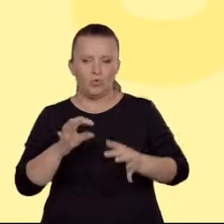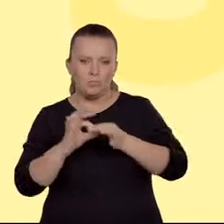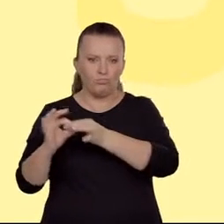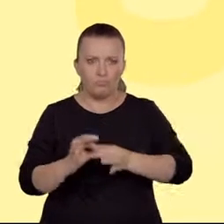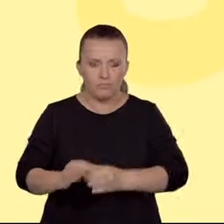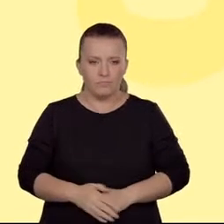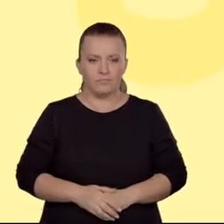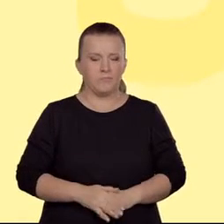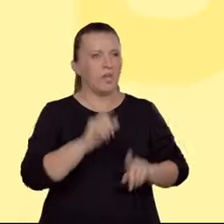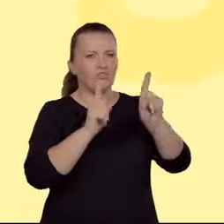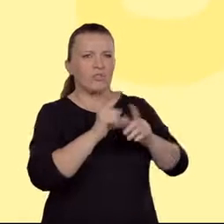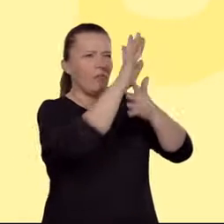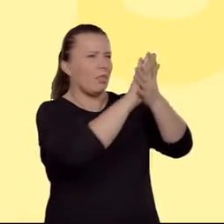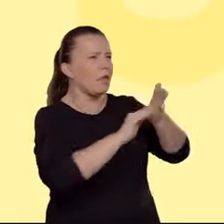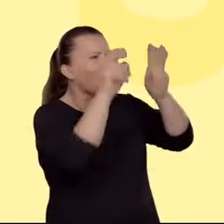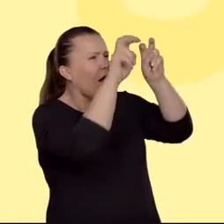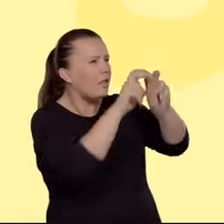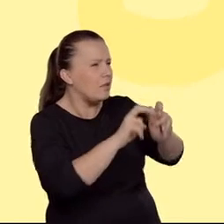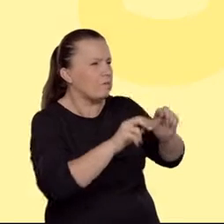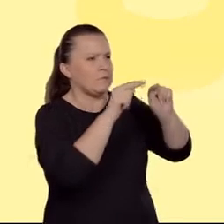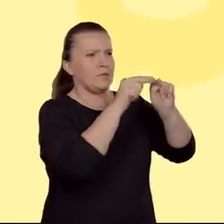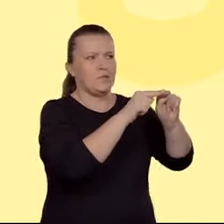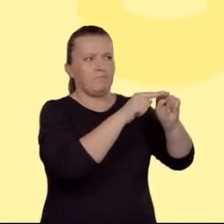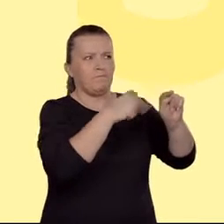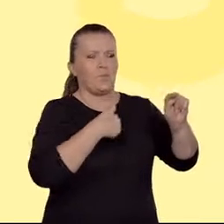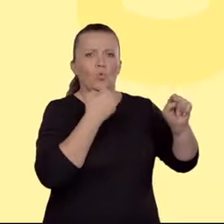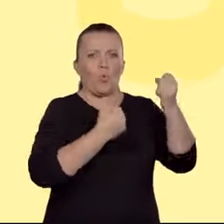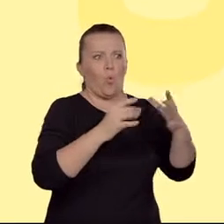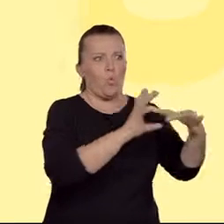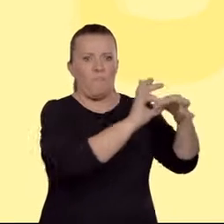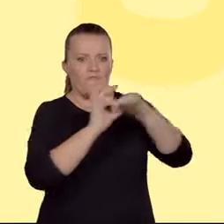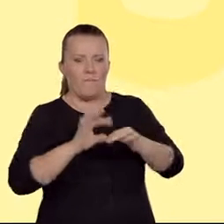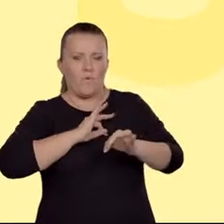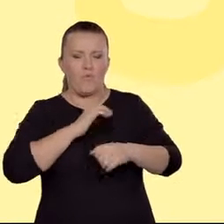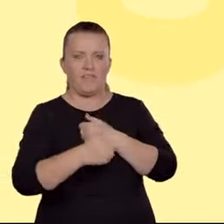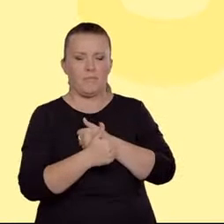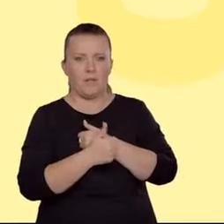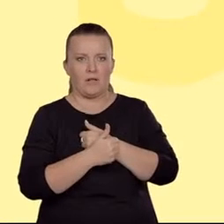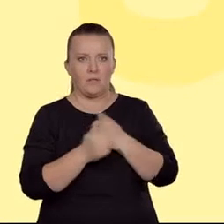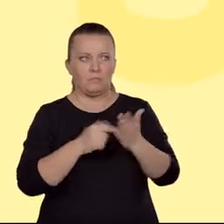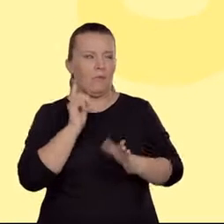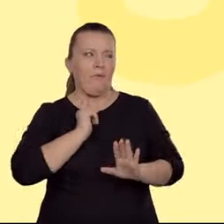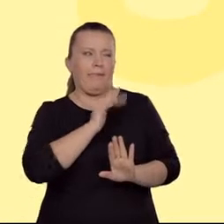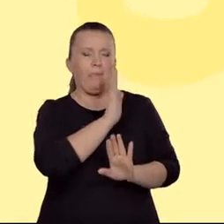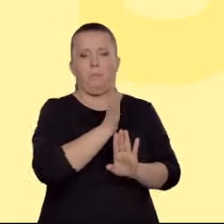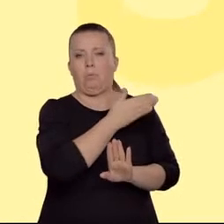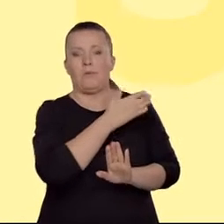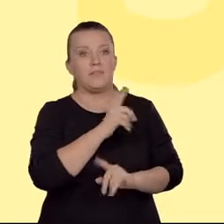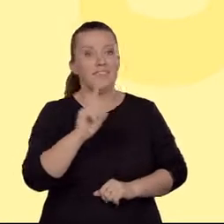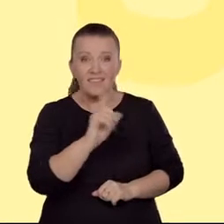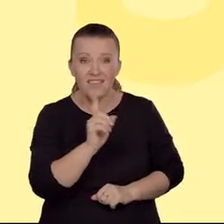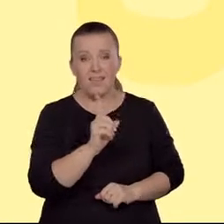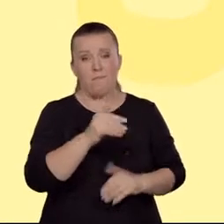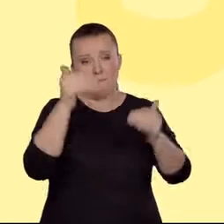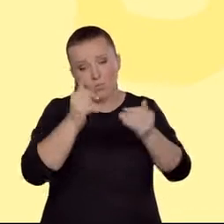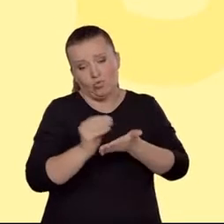rozumiemy albo które trudno powiązać z naszą hipotezą interpretacyjną. Nie musimy od razu udawać, że ich nie ma lub że wszystko jest dla nas jasne. Można pozwolić